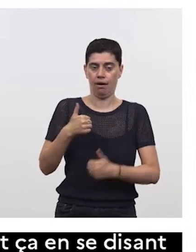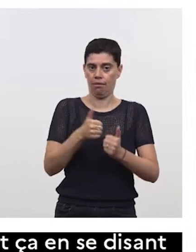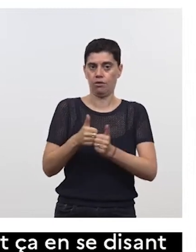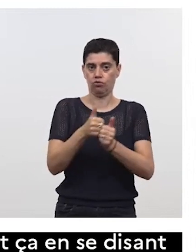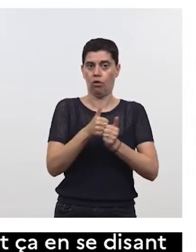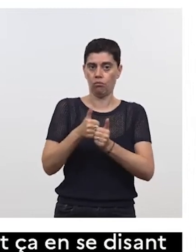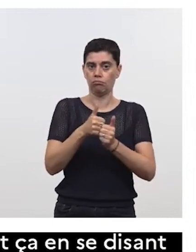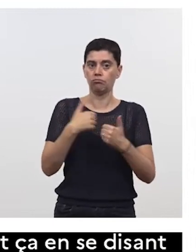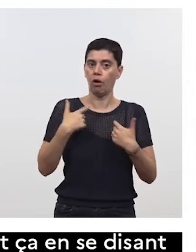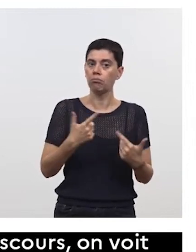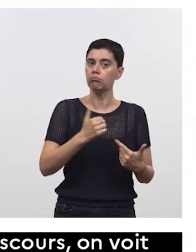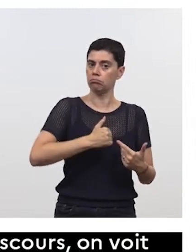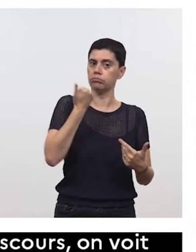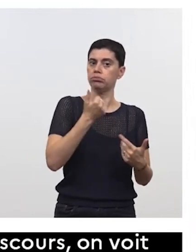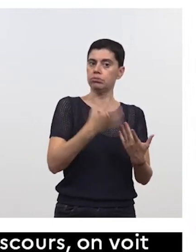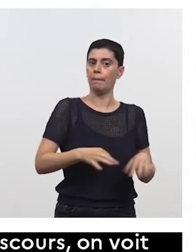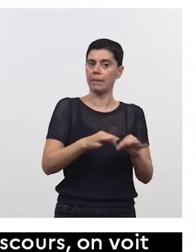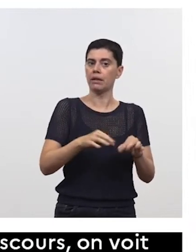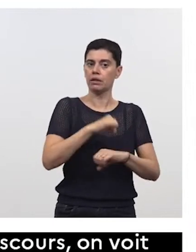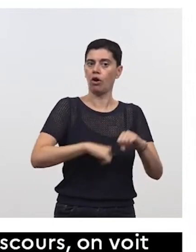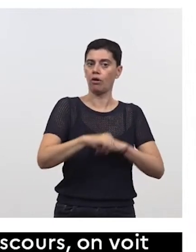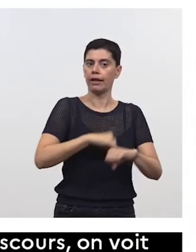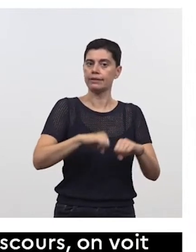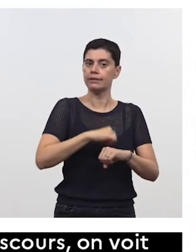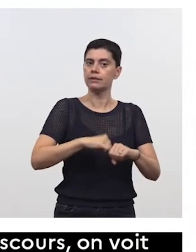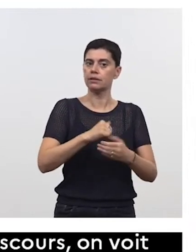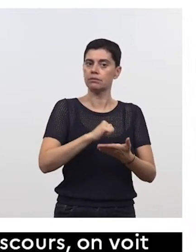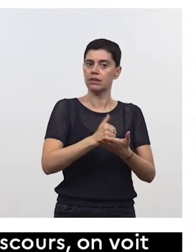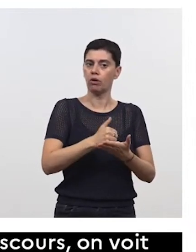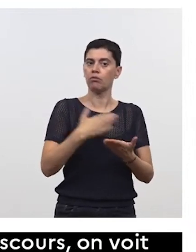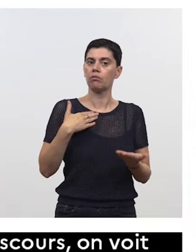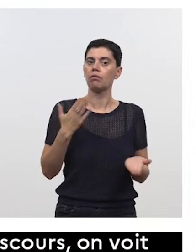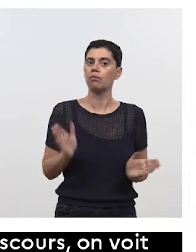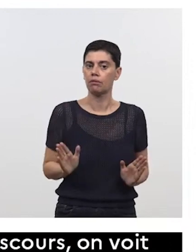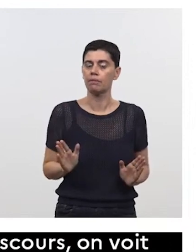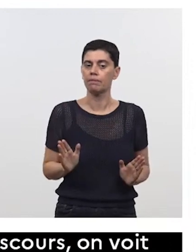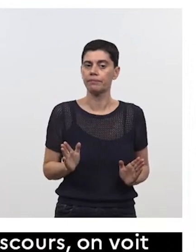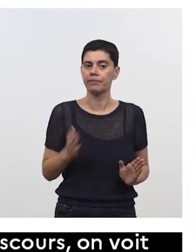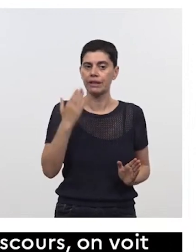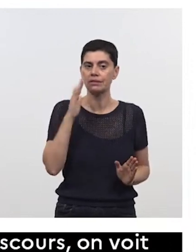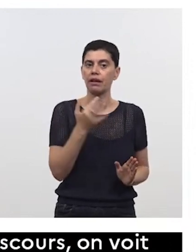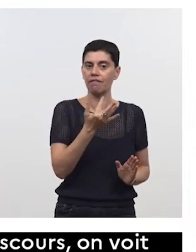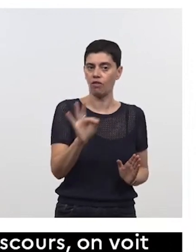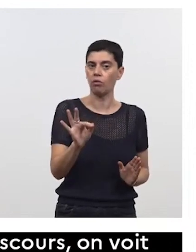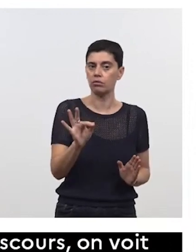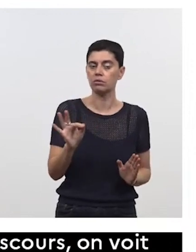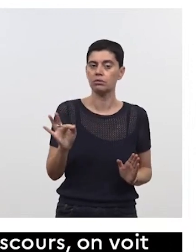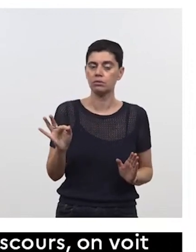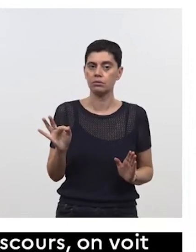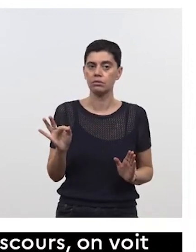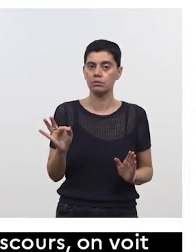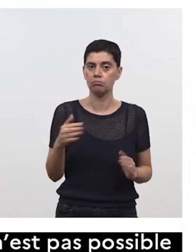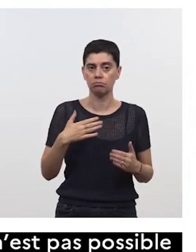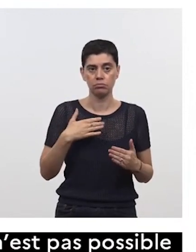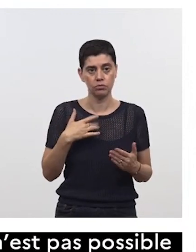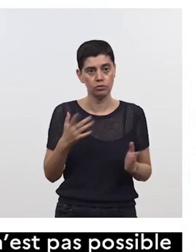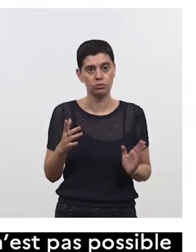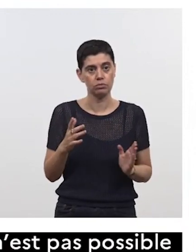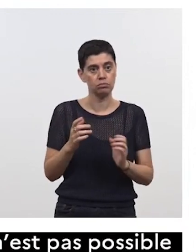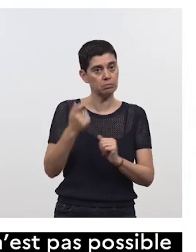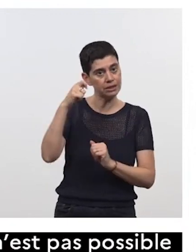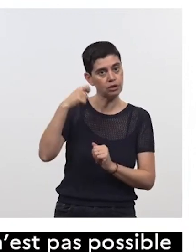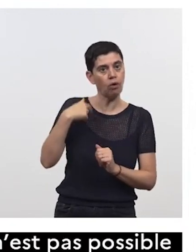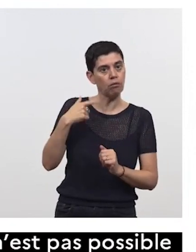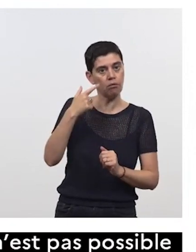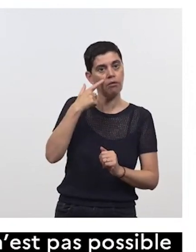complètement souveraines vous connaissez l'histoire française et accessoirement les positions qui sont les nôtres avec le président de république